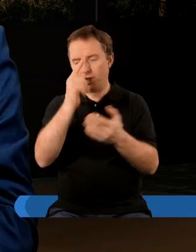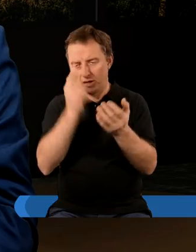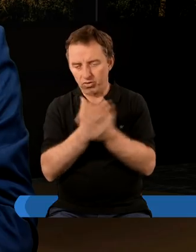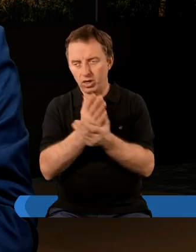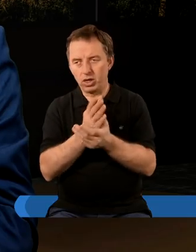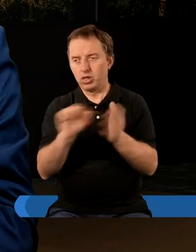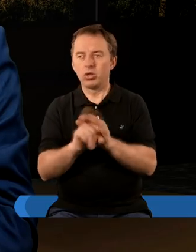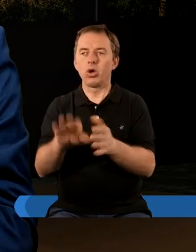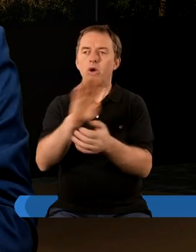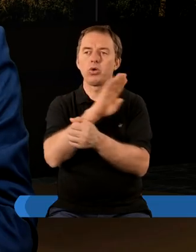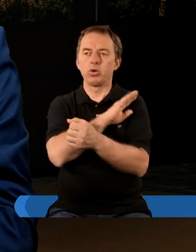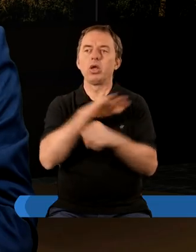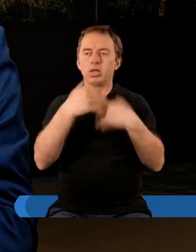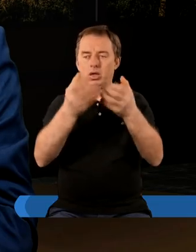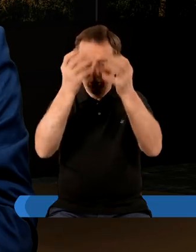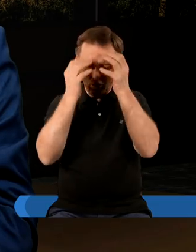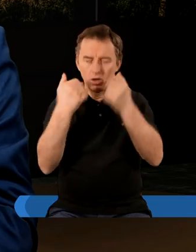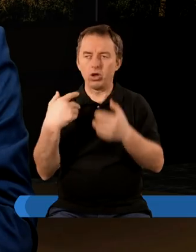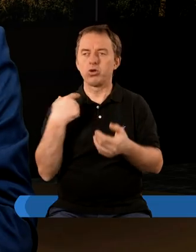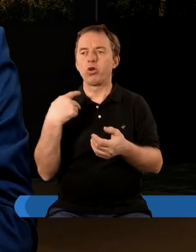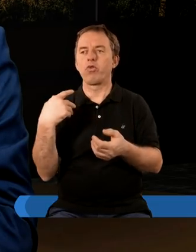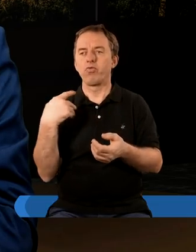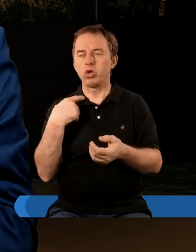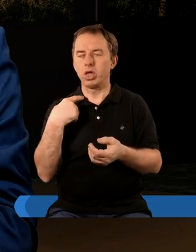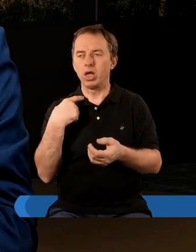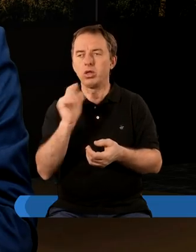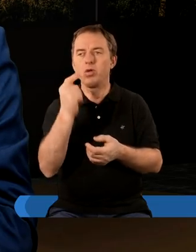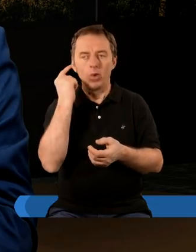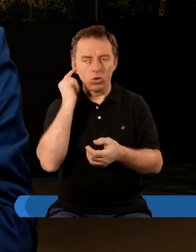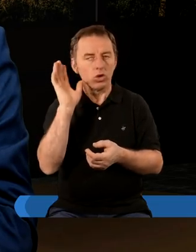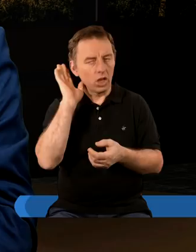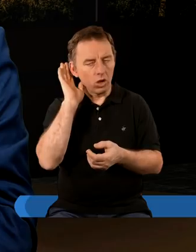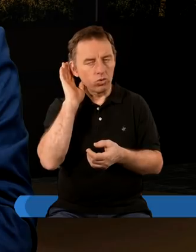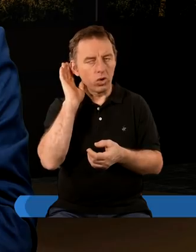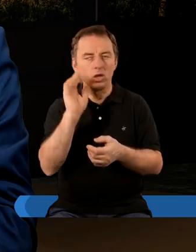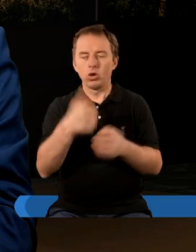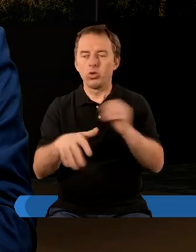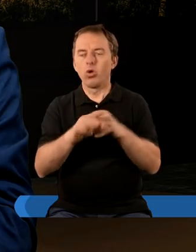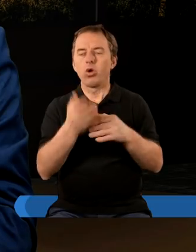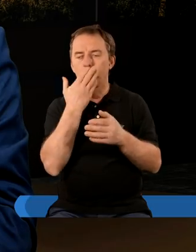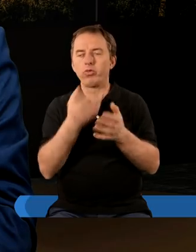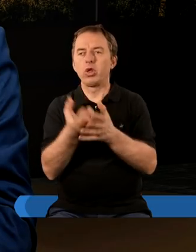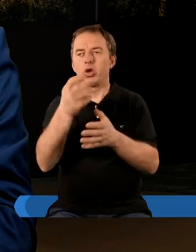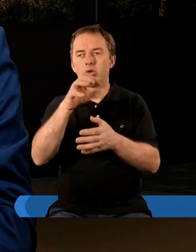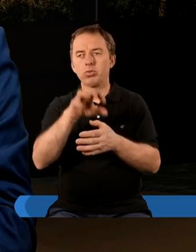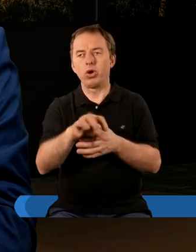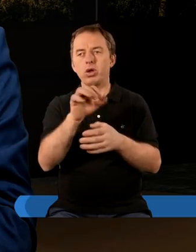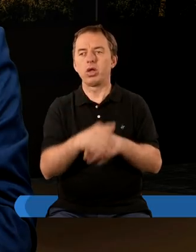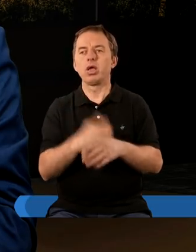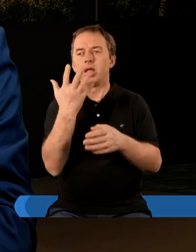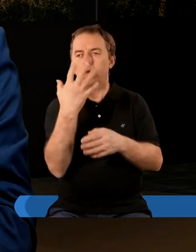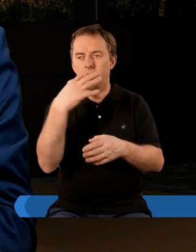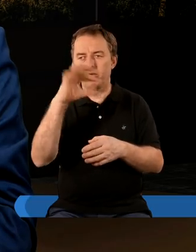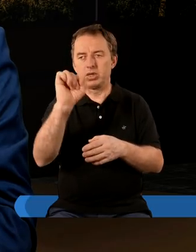Bądź wierny aż do śmierci, a dam Ci koronę żywota. Kto ma uszy, niechaj słucha, co Duch mówi do zborów.